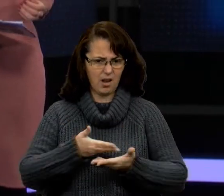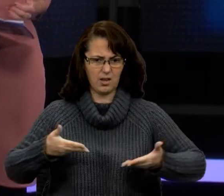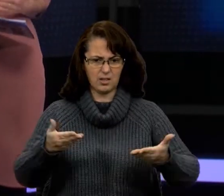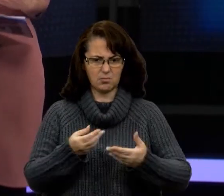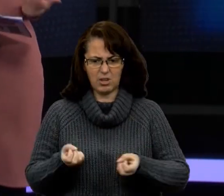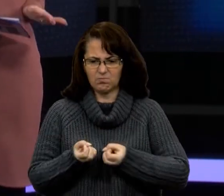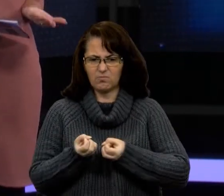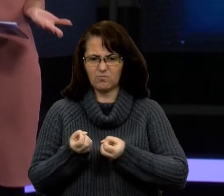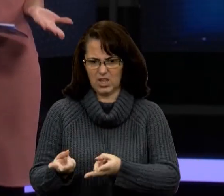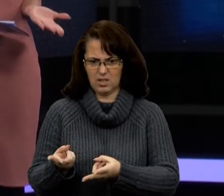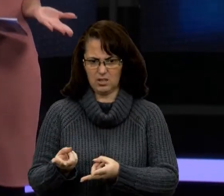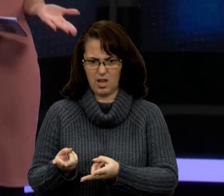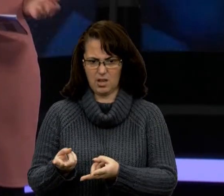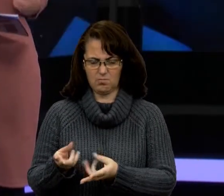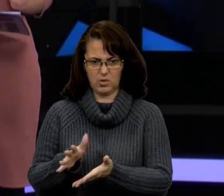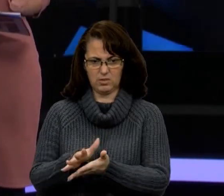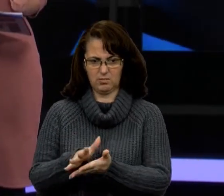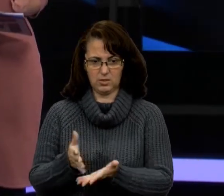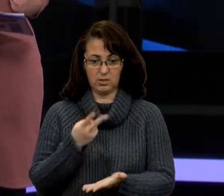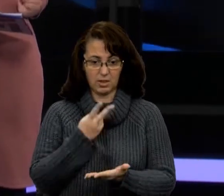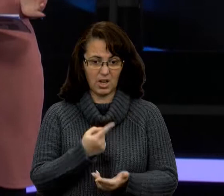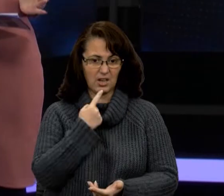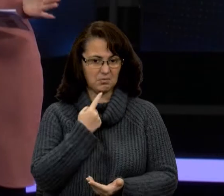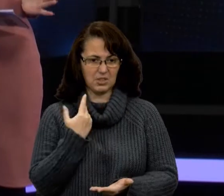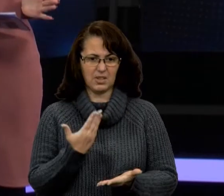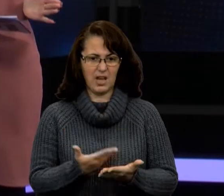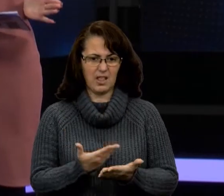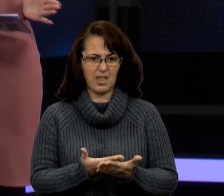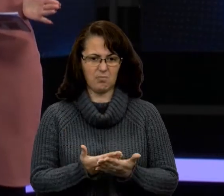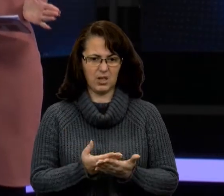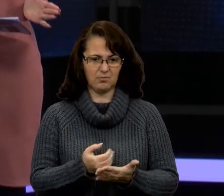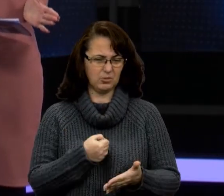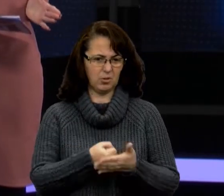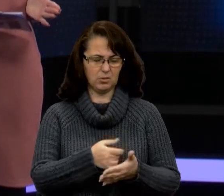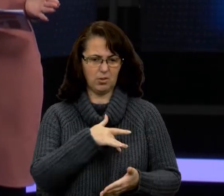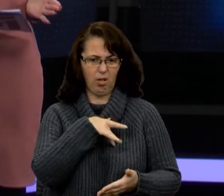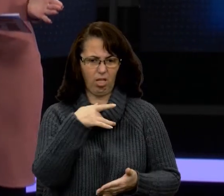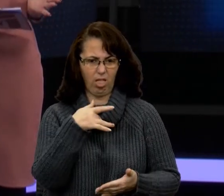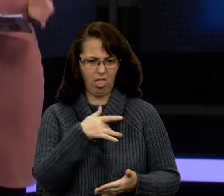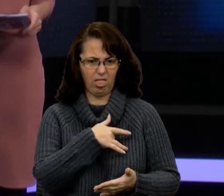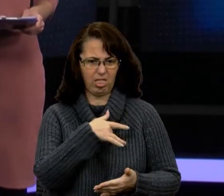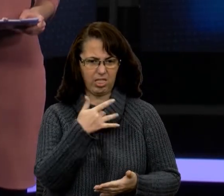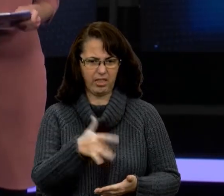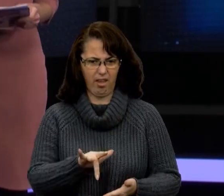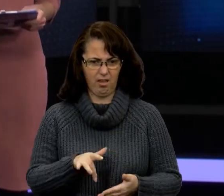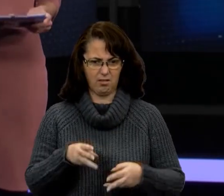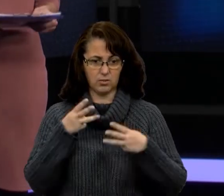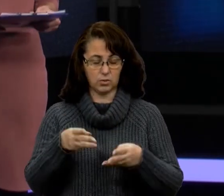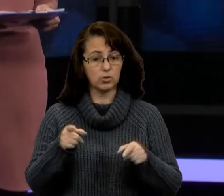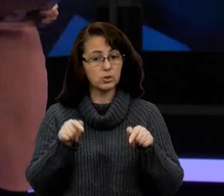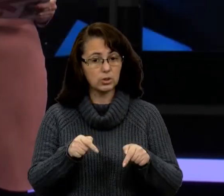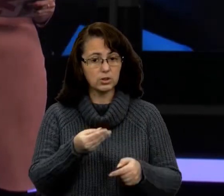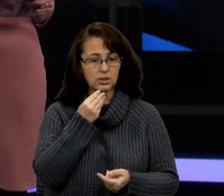викидаємо у смітник і на вигляд, і на смак, напевно, до нудоти. Втім, саме такі страви допомогли